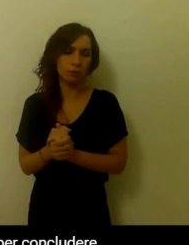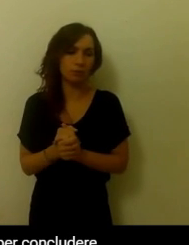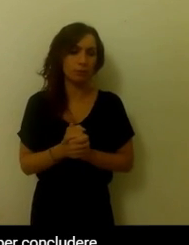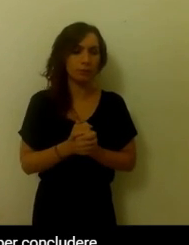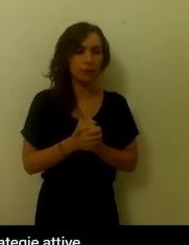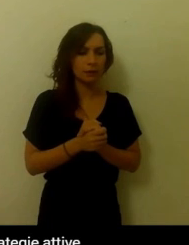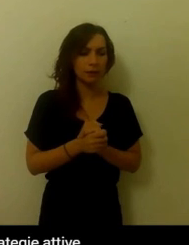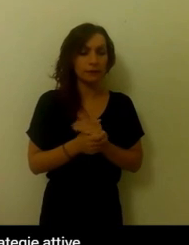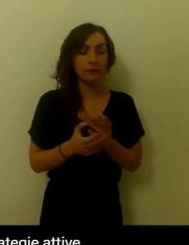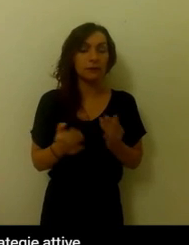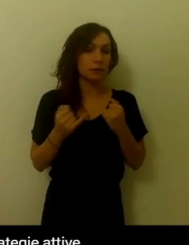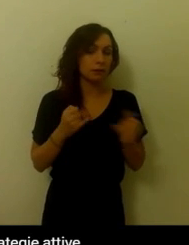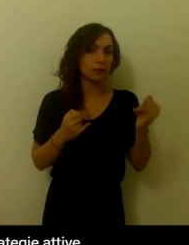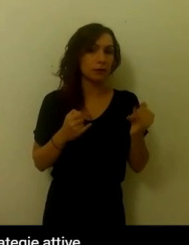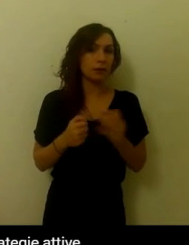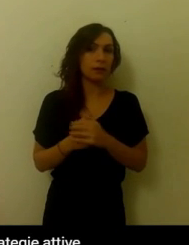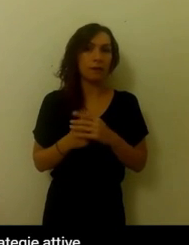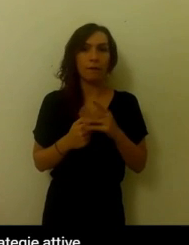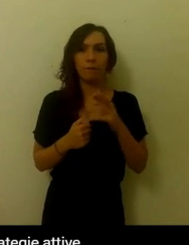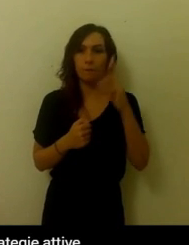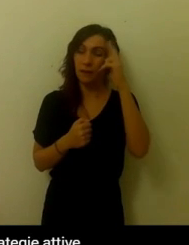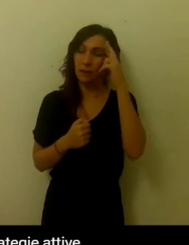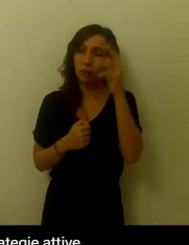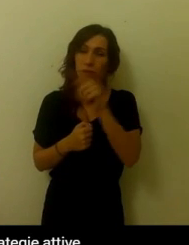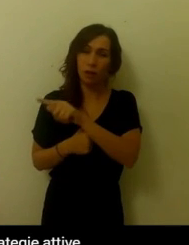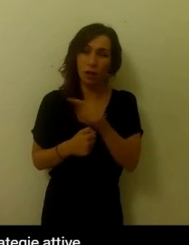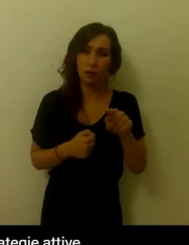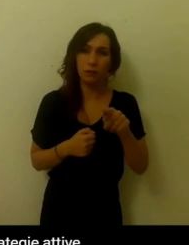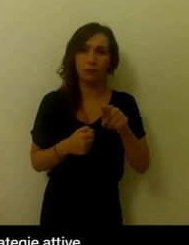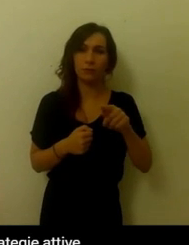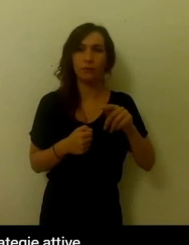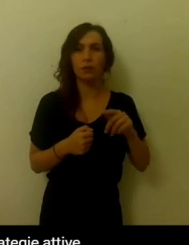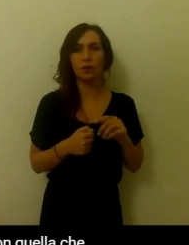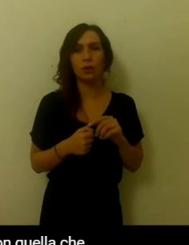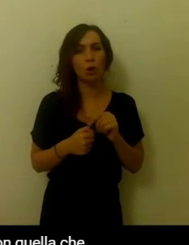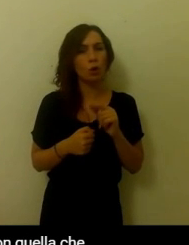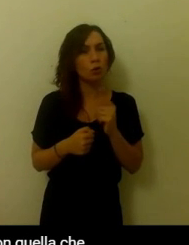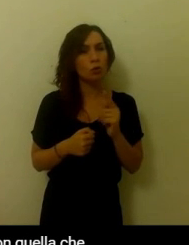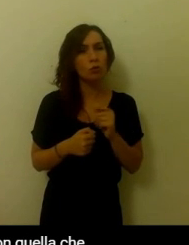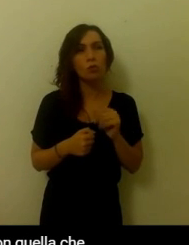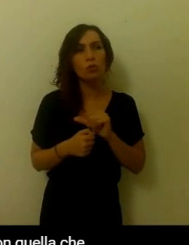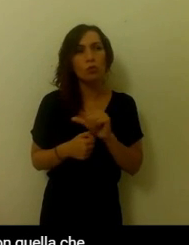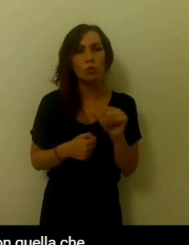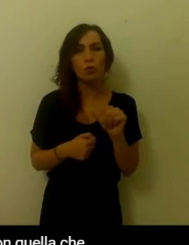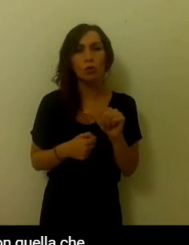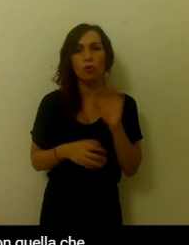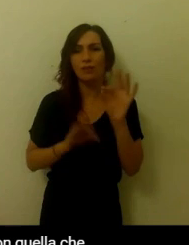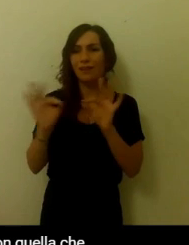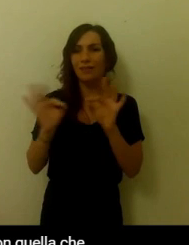Per concludere voglio ricordare davvero che solo con le strategie attive si raggiunge la salute.